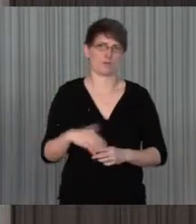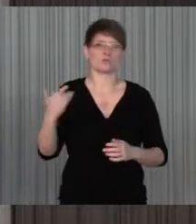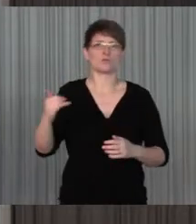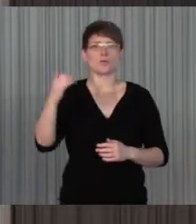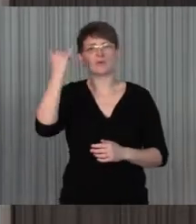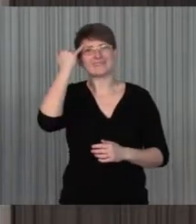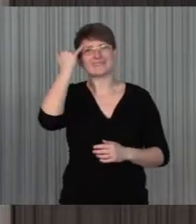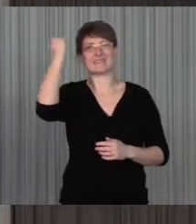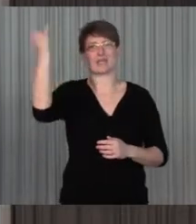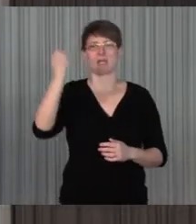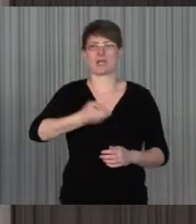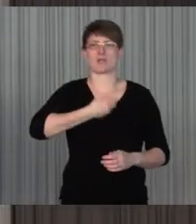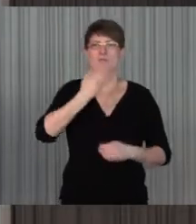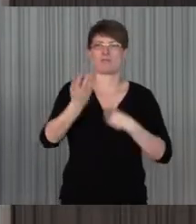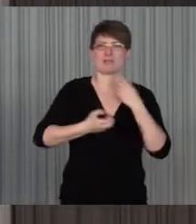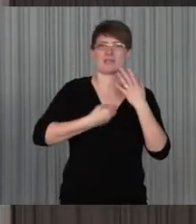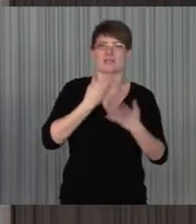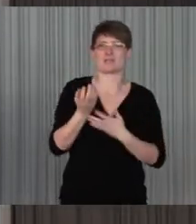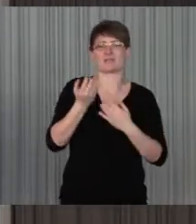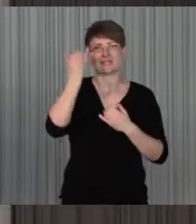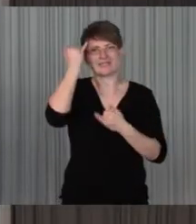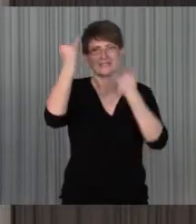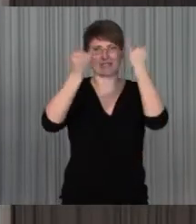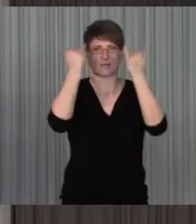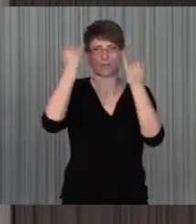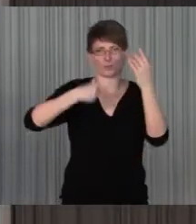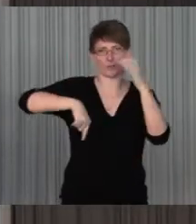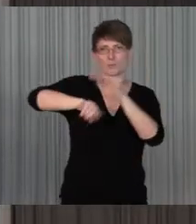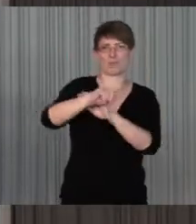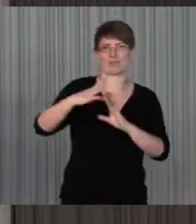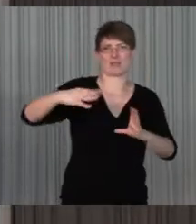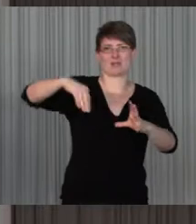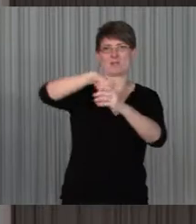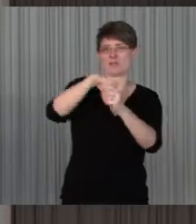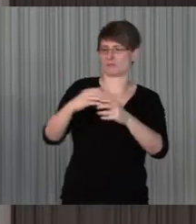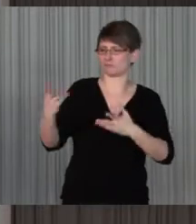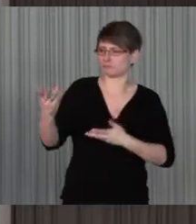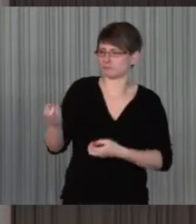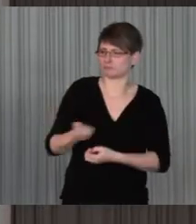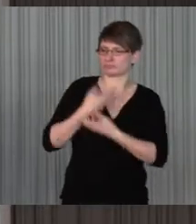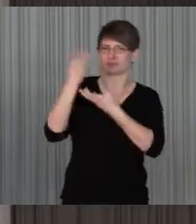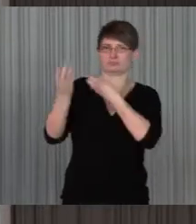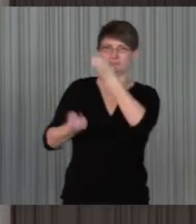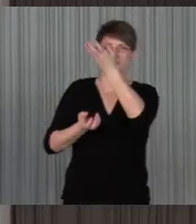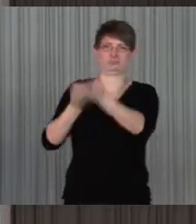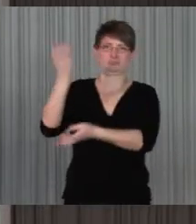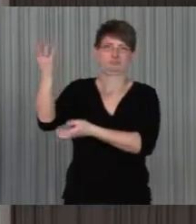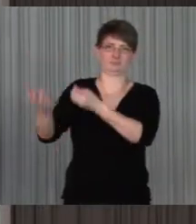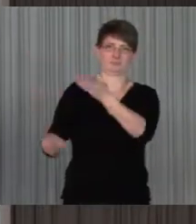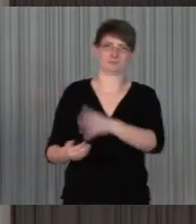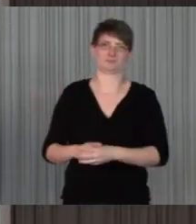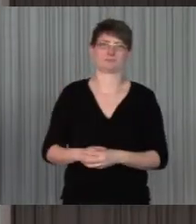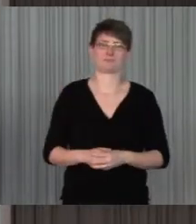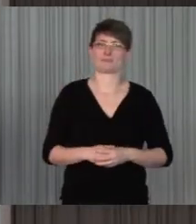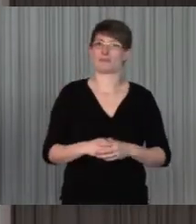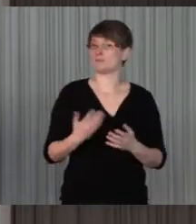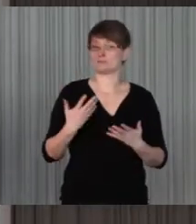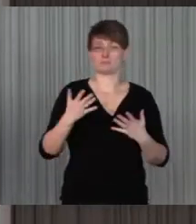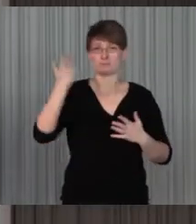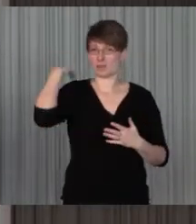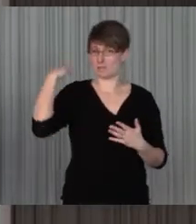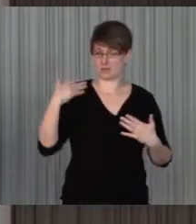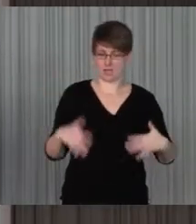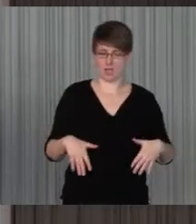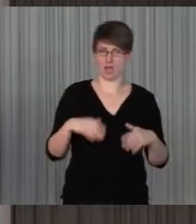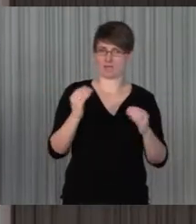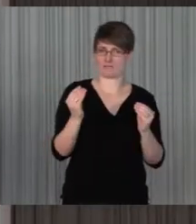Gedanke innovative Ideen durch Inklusion zu entwickeln. Es fing damit an, dass sie von